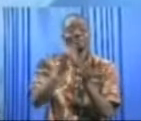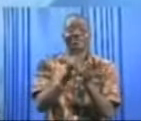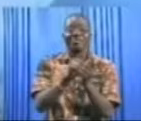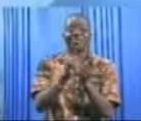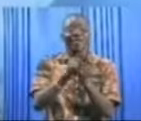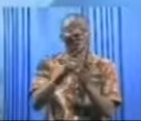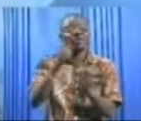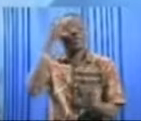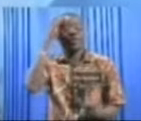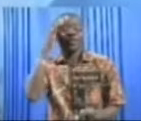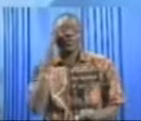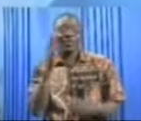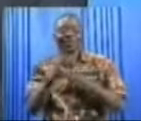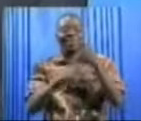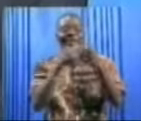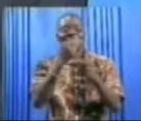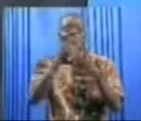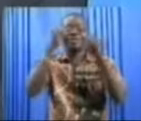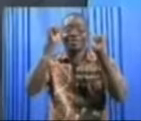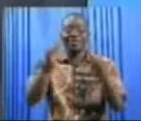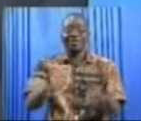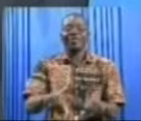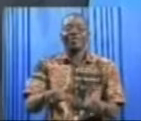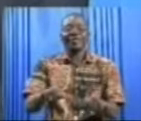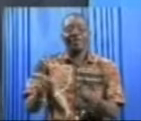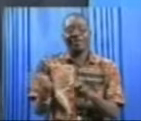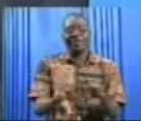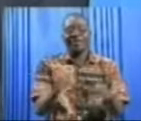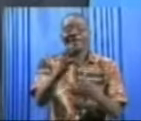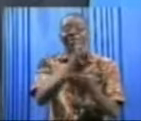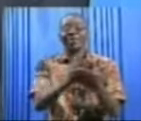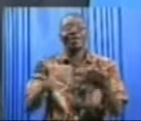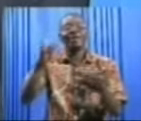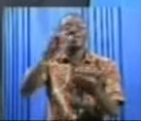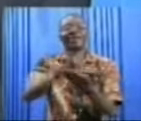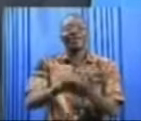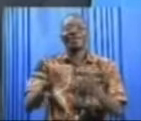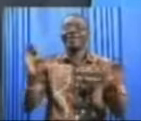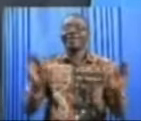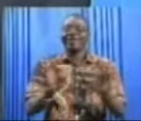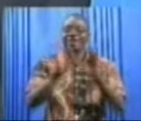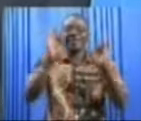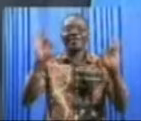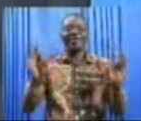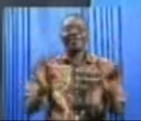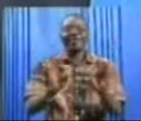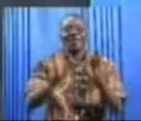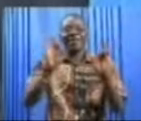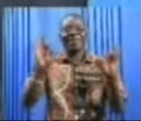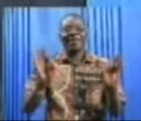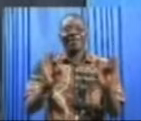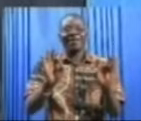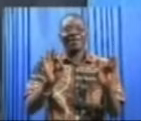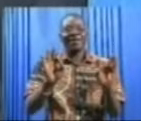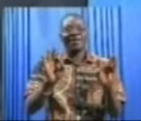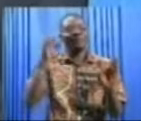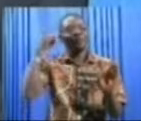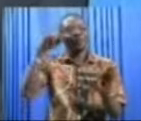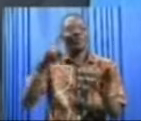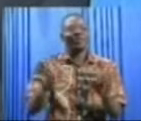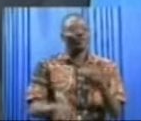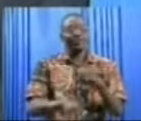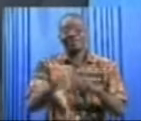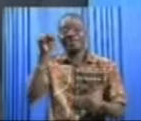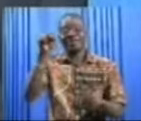aux couleurs nationales pour pouvoir donc faire partie de cette fête-là et de cette compétition-là.